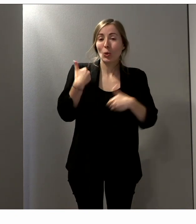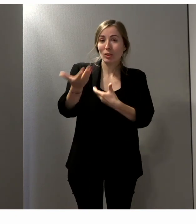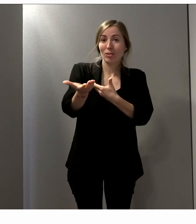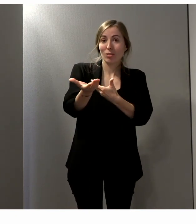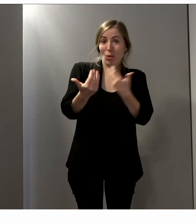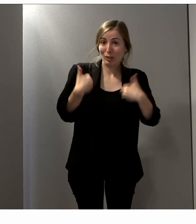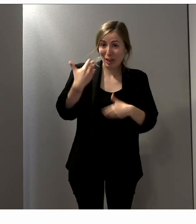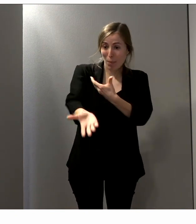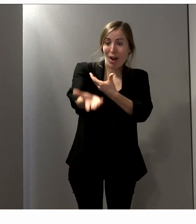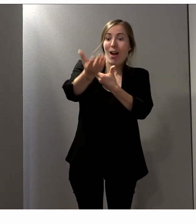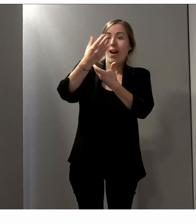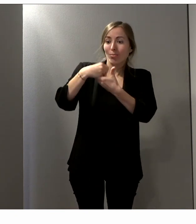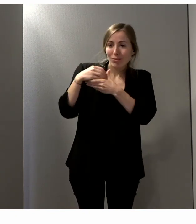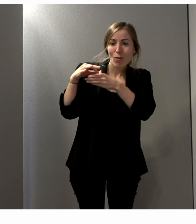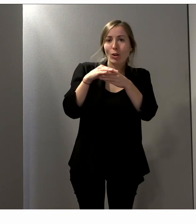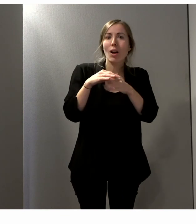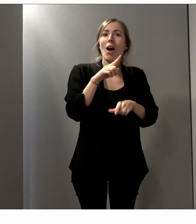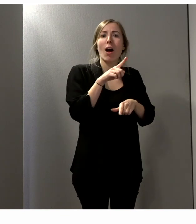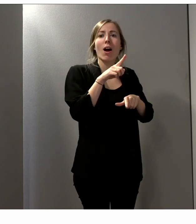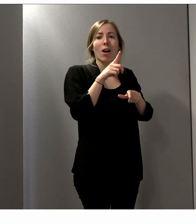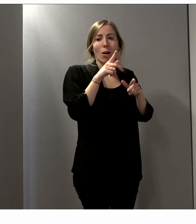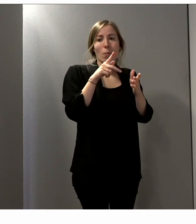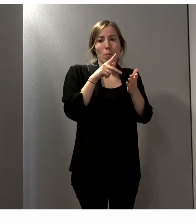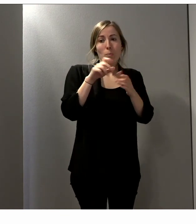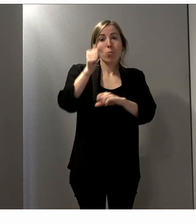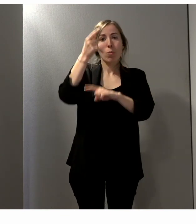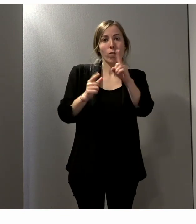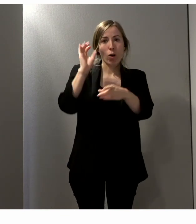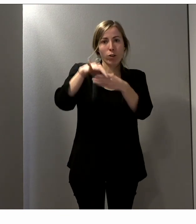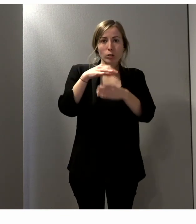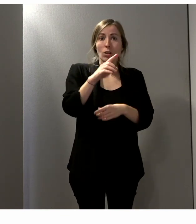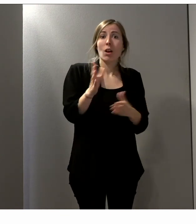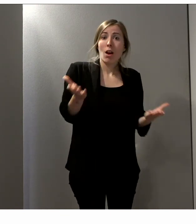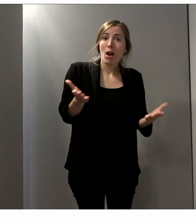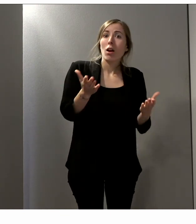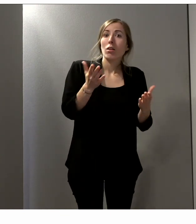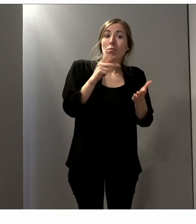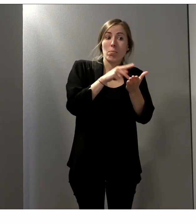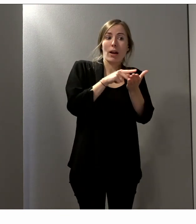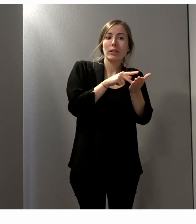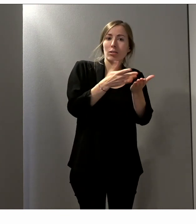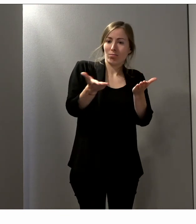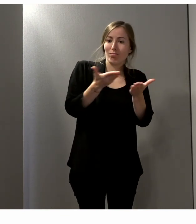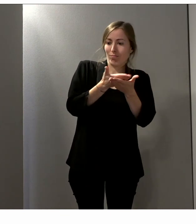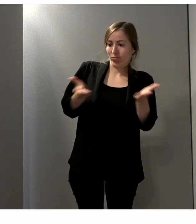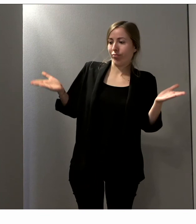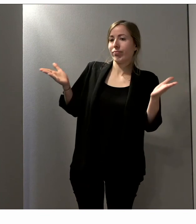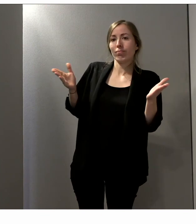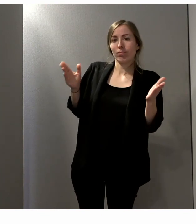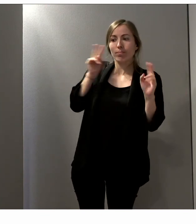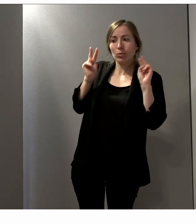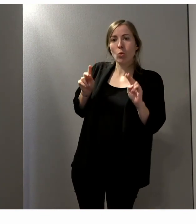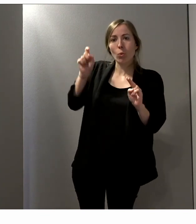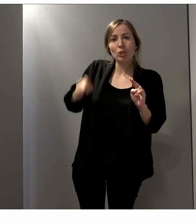nécessité une prise en compte par les pouvoirs publics parisiens afin de leur permettre d'exercer pleinement leurs droits de vote.